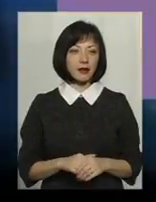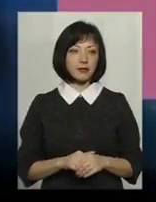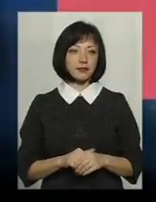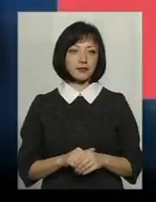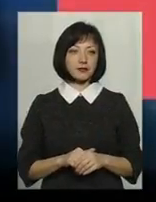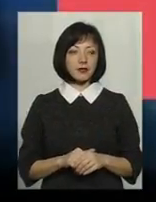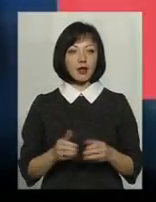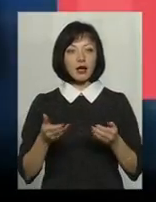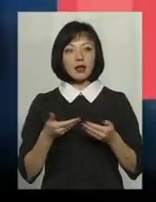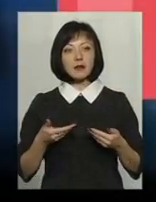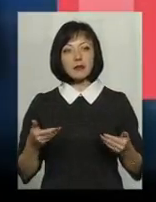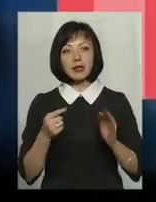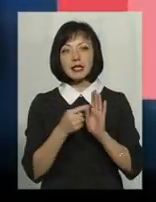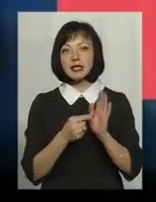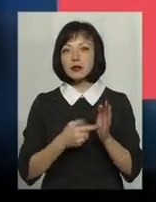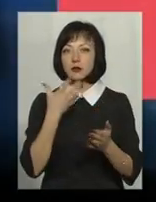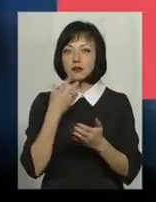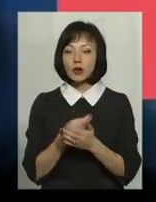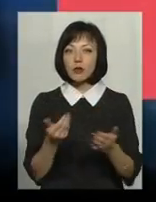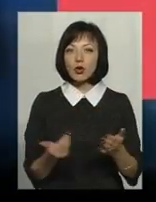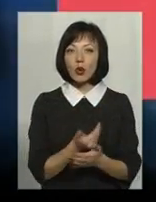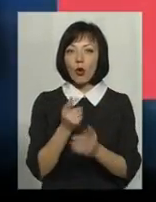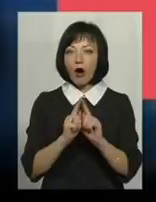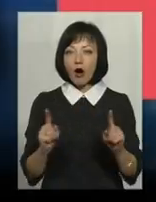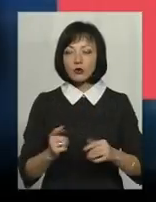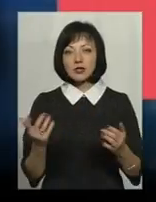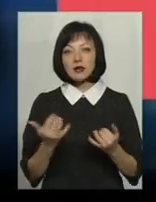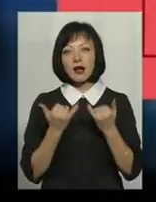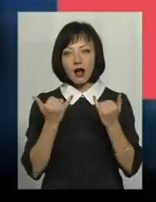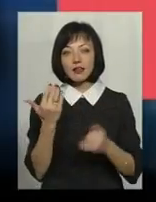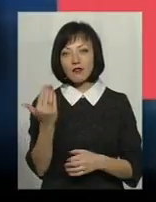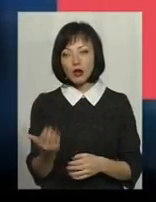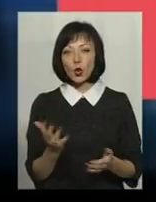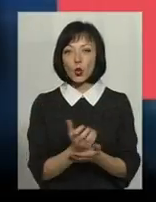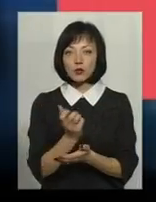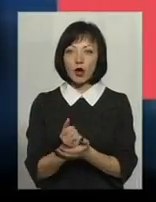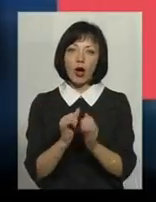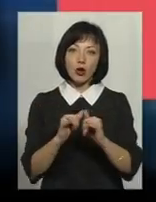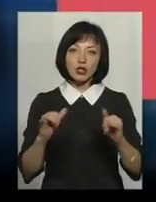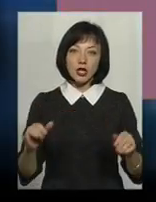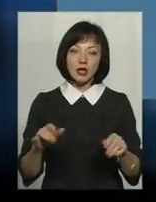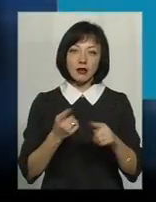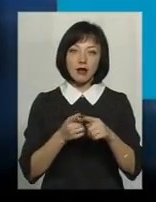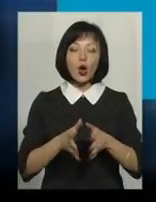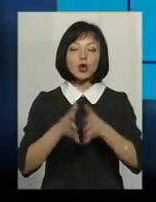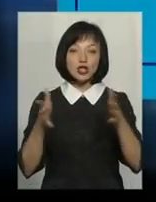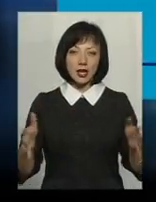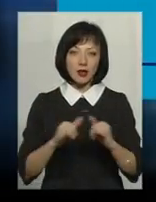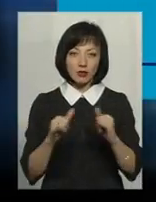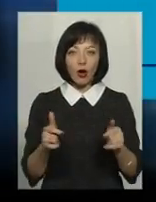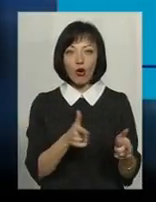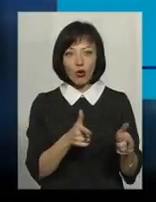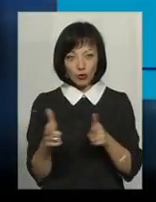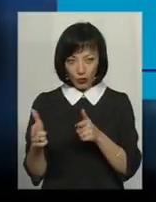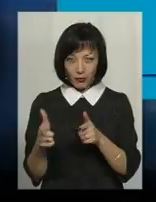Ми ділимося своїм ноу-хау заради вашого успіху, розширення, розвитку. Готові прибути до